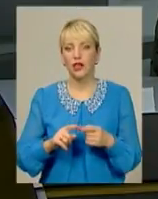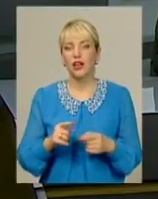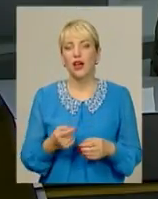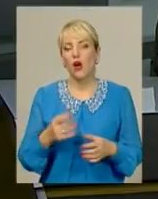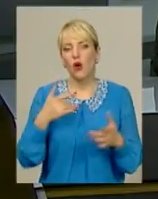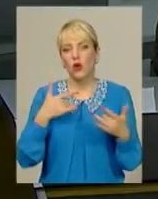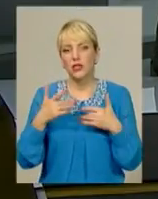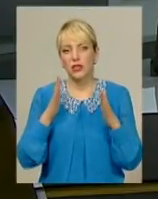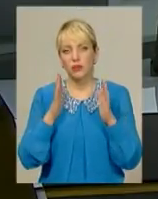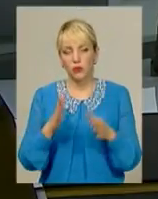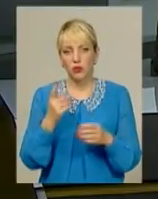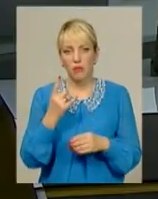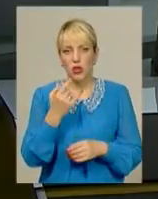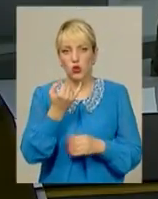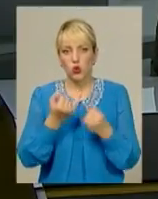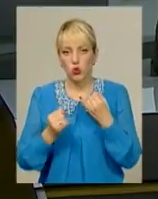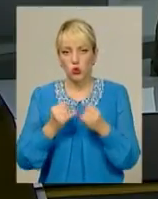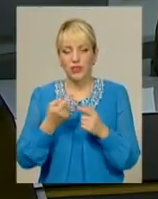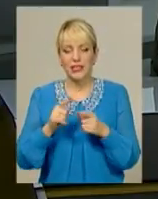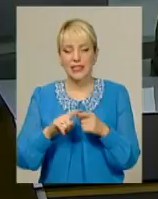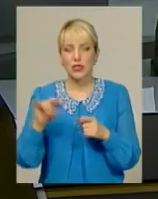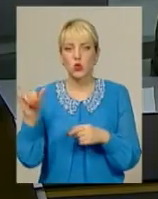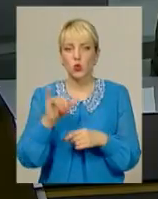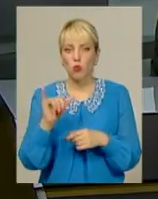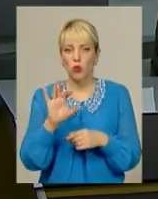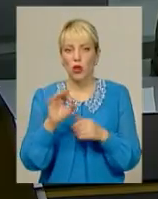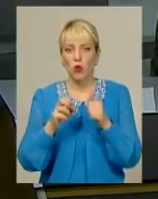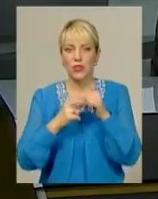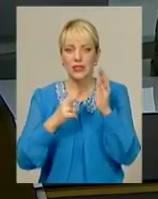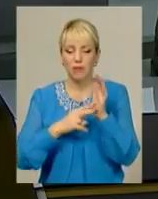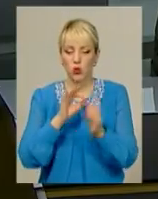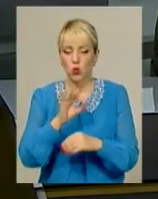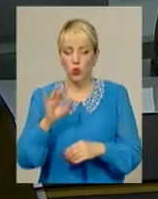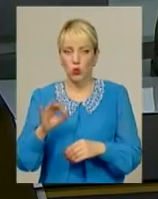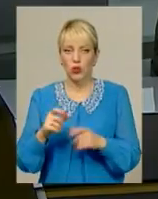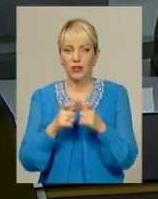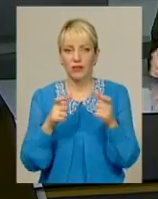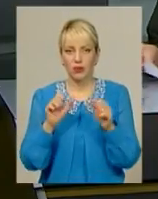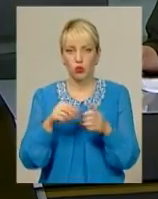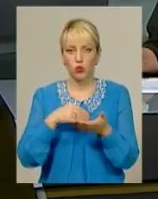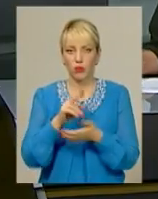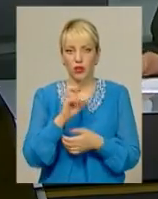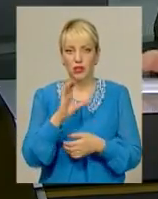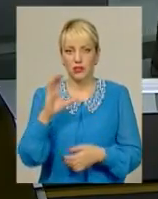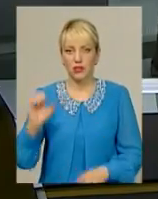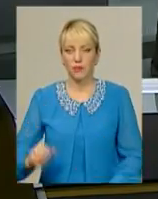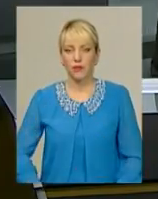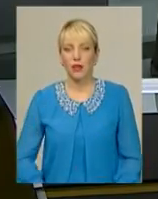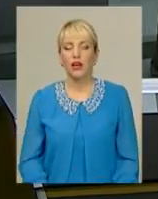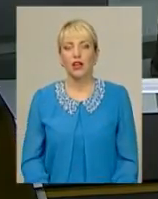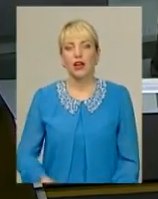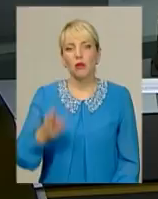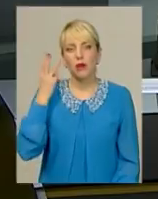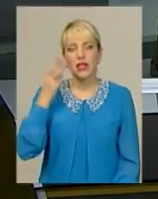Концерт відбудеться 1 жовтня. Це субота о 17.00. Квитки у касі філармонії. І